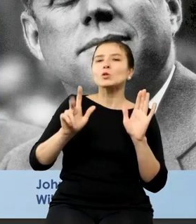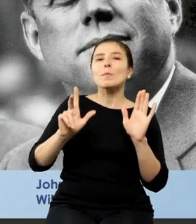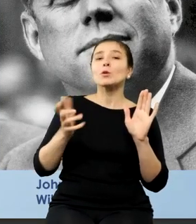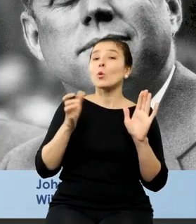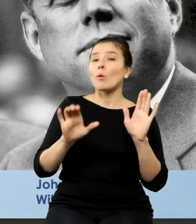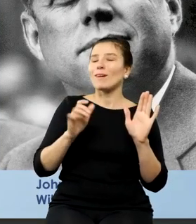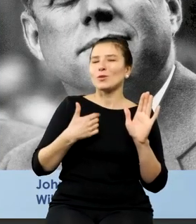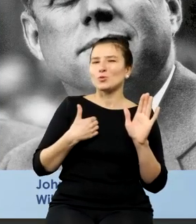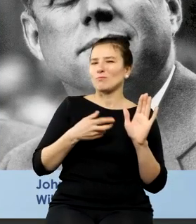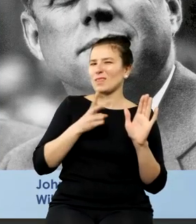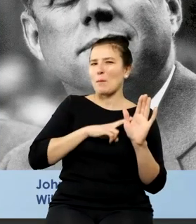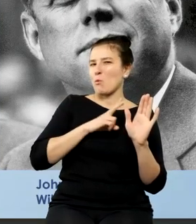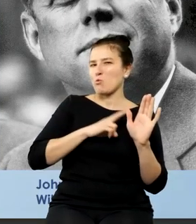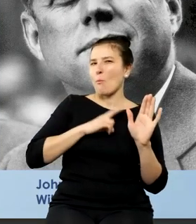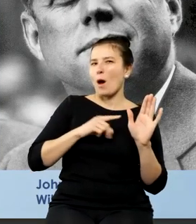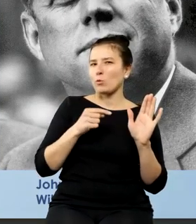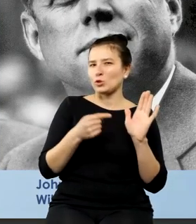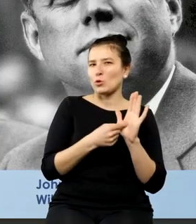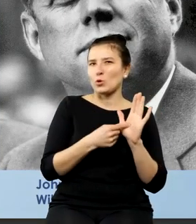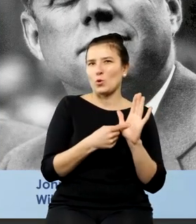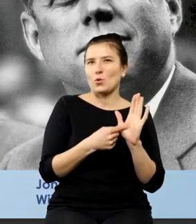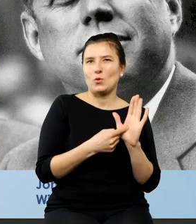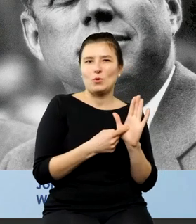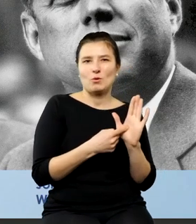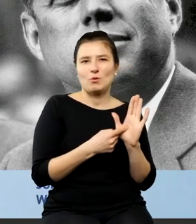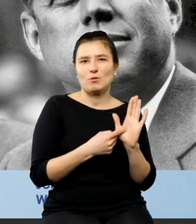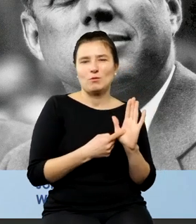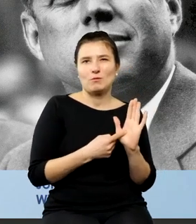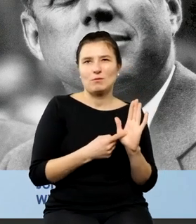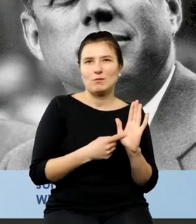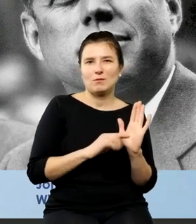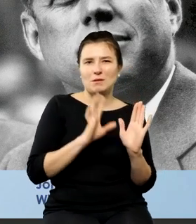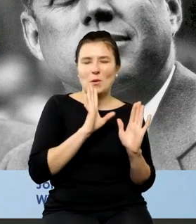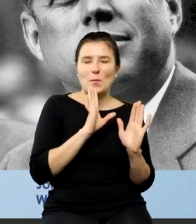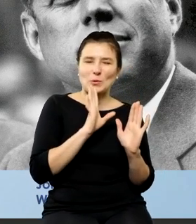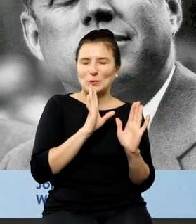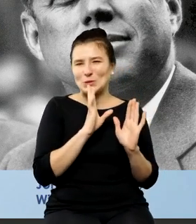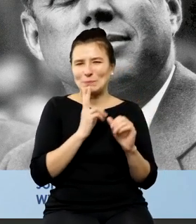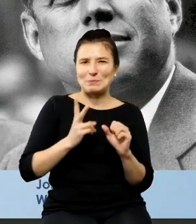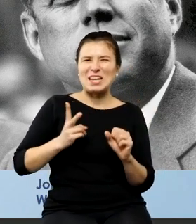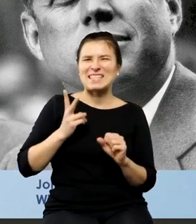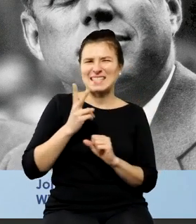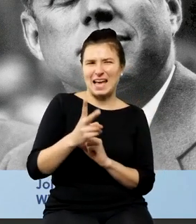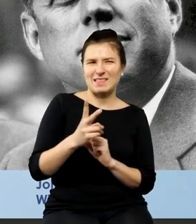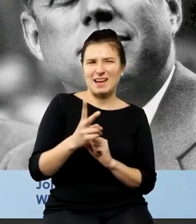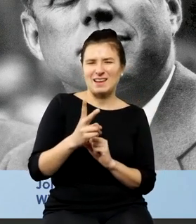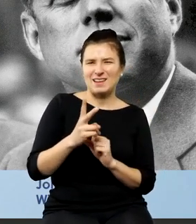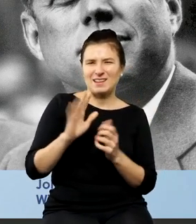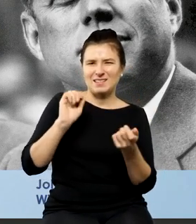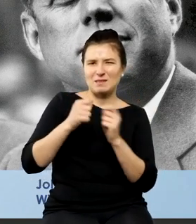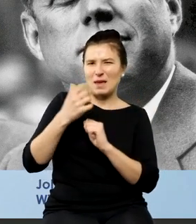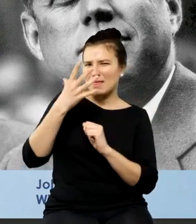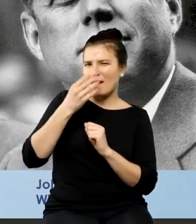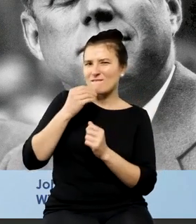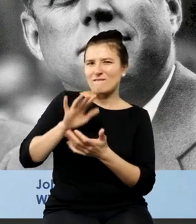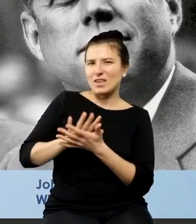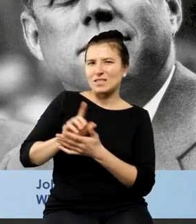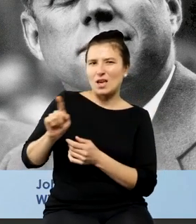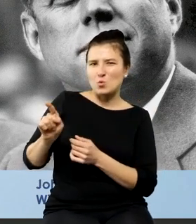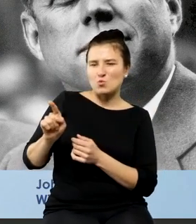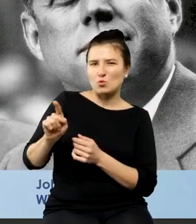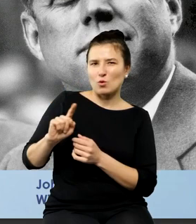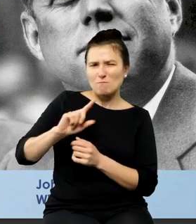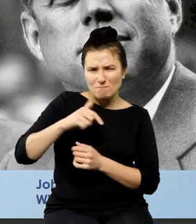właśnie jest to zbyt daleko idące zmiana wizerunku, który jest nam tak dobrze